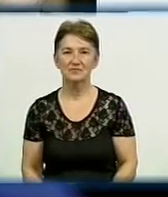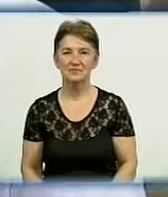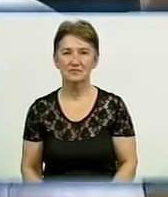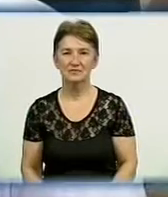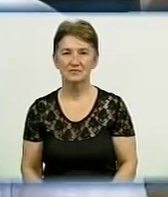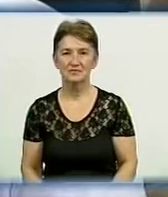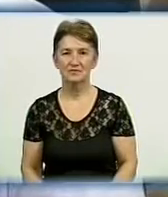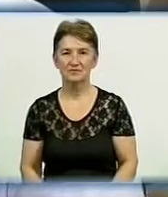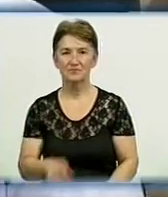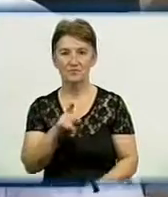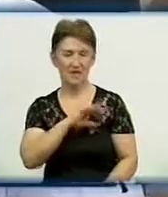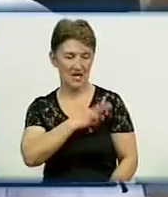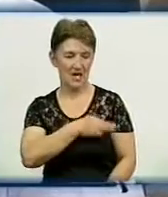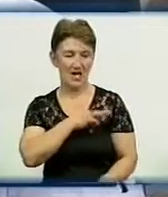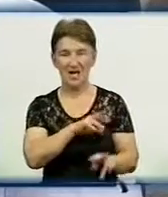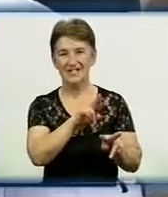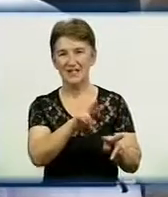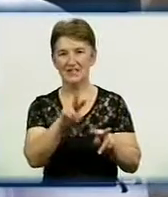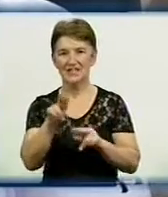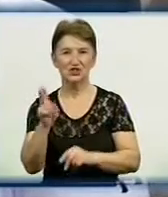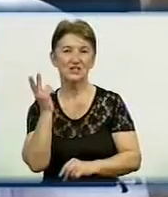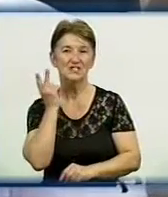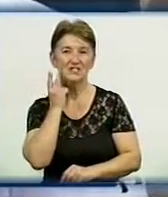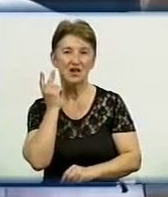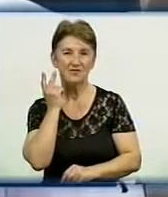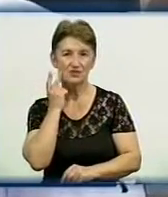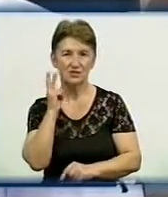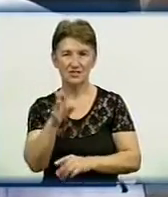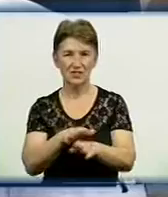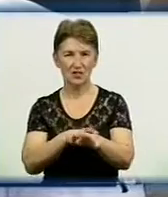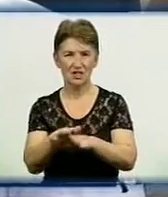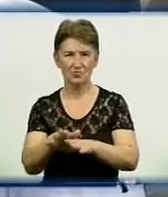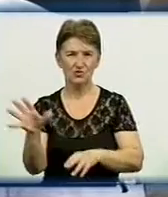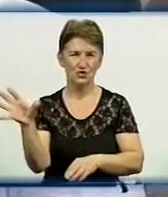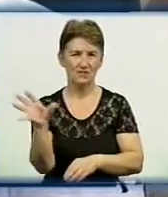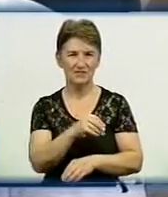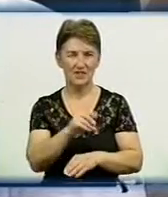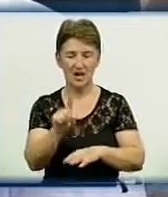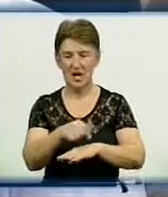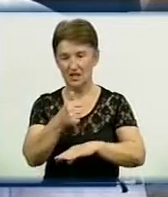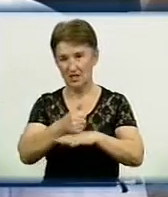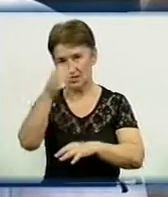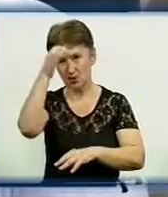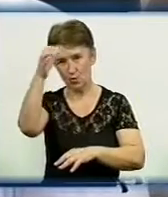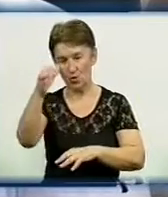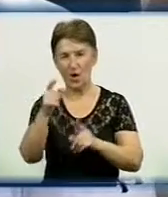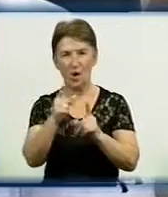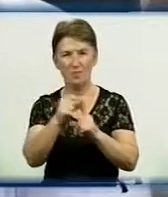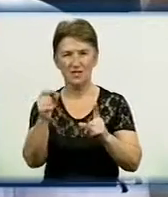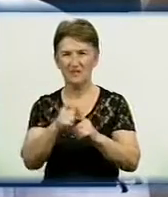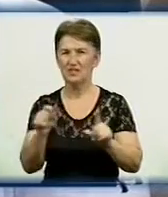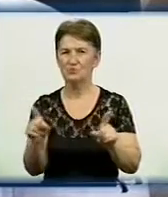Нослідження проводили, як завжди, за дотримуючись всіх головних наукових правил, для того, щоб